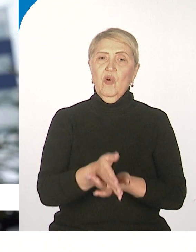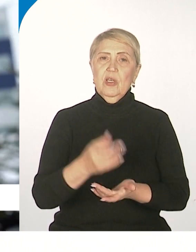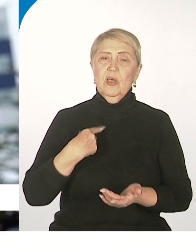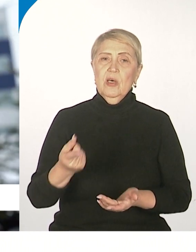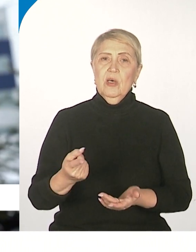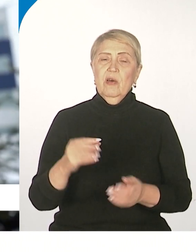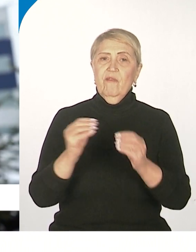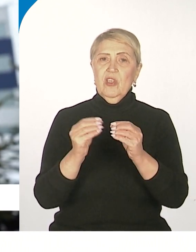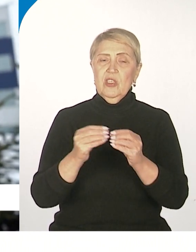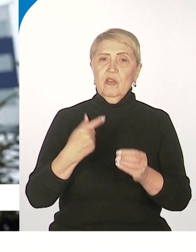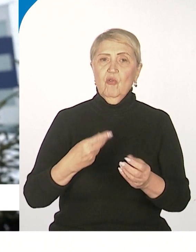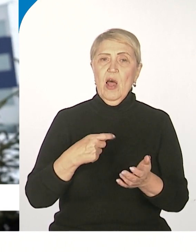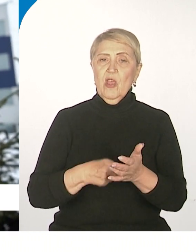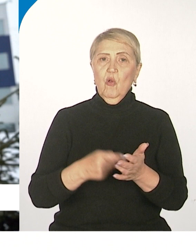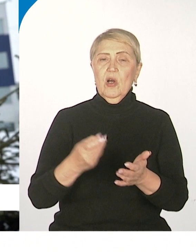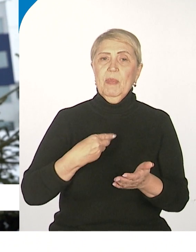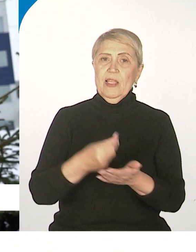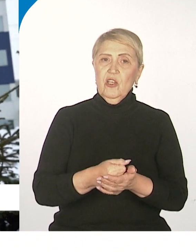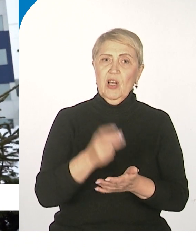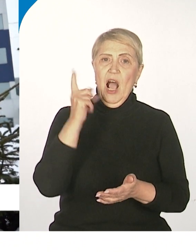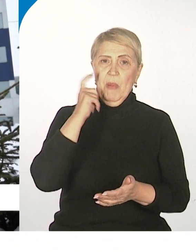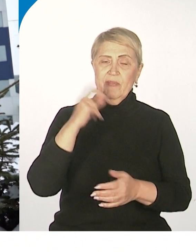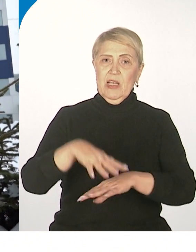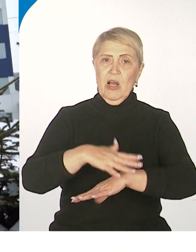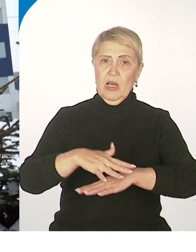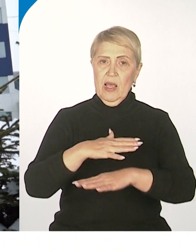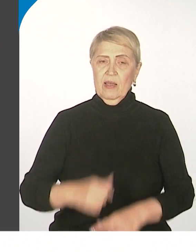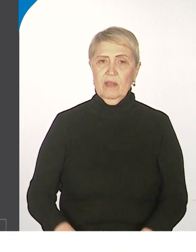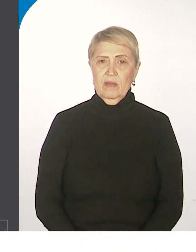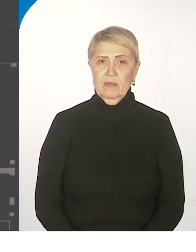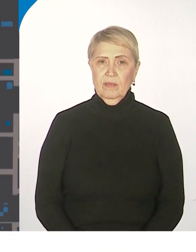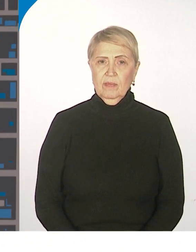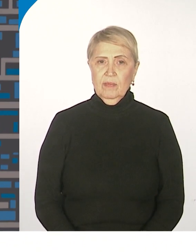налогоплательщиков Хабаровского края. Марьяна Гейт, Павел Баландинский. Смотри Хабаровск.